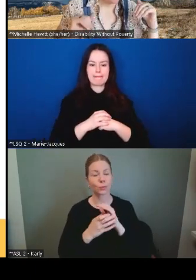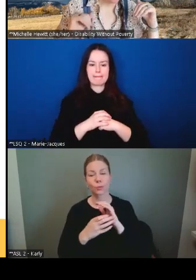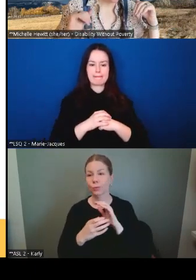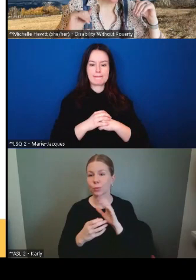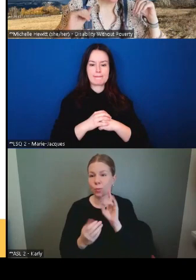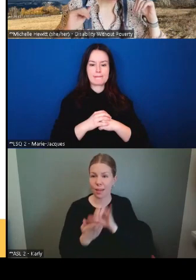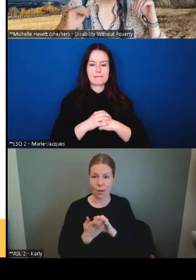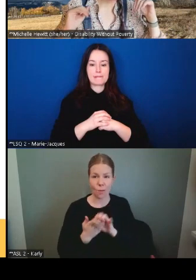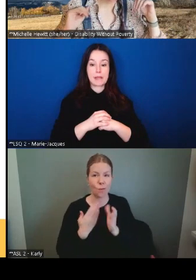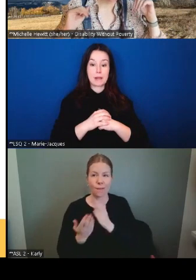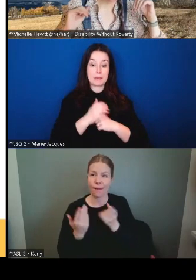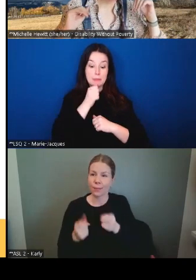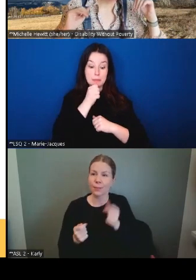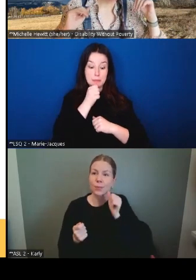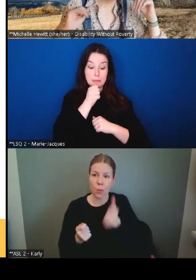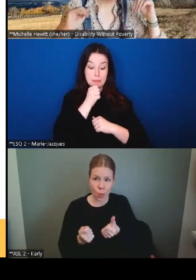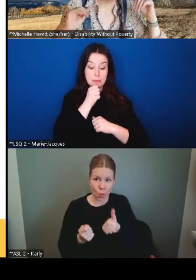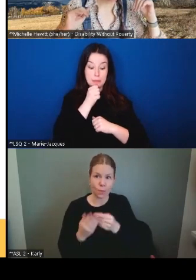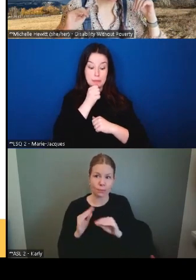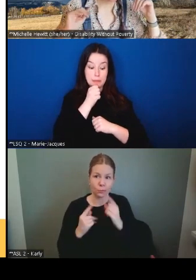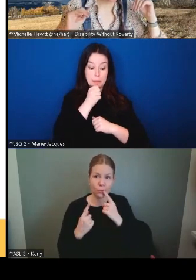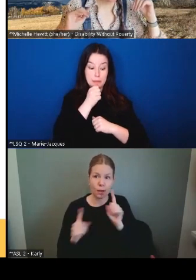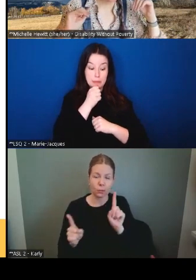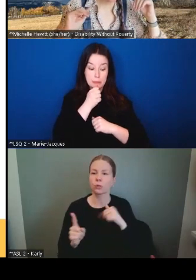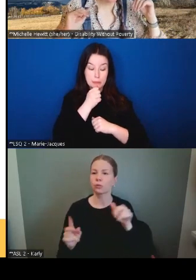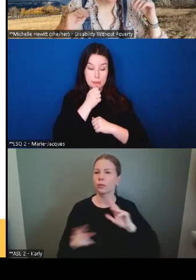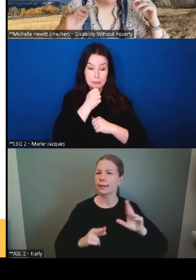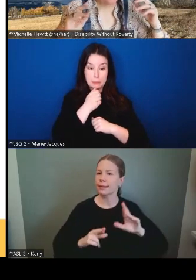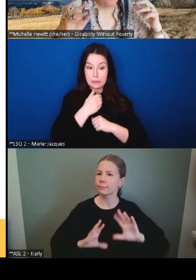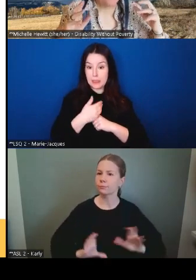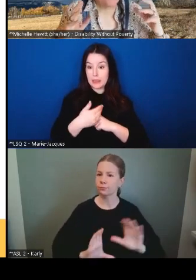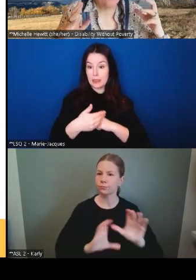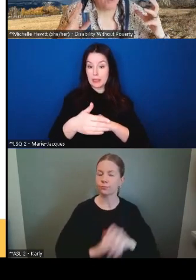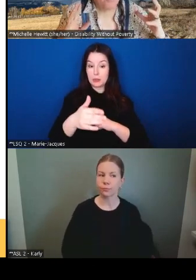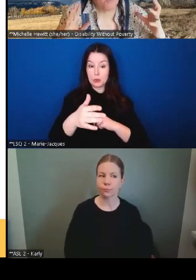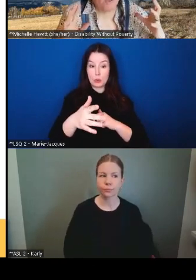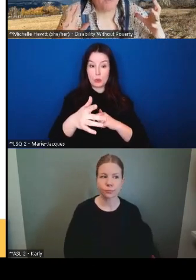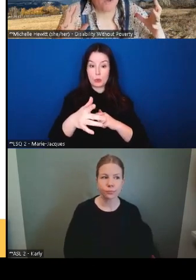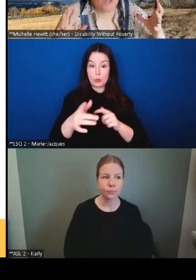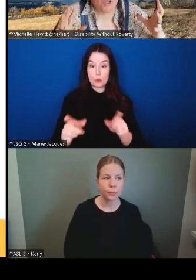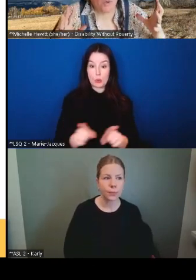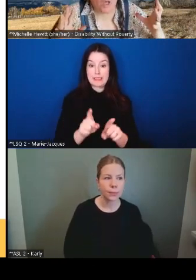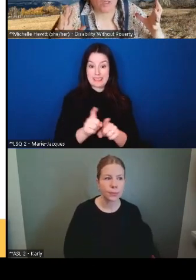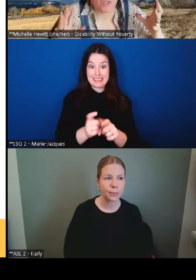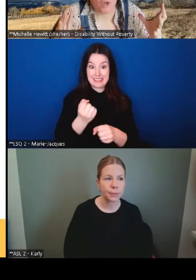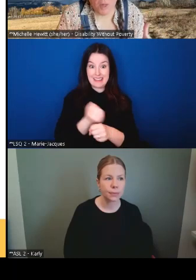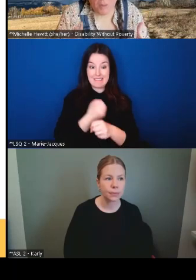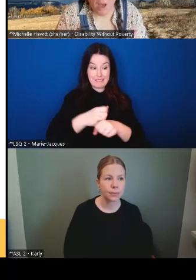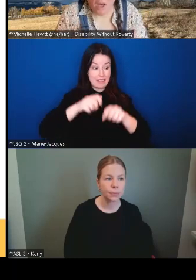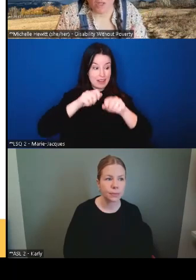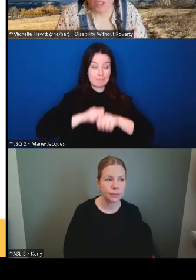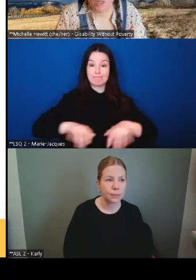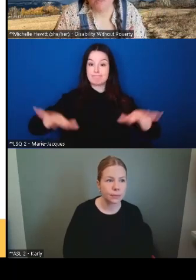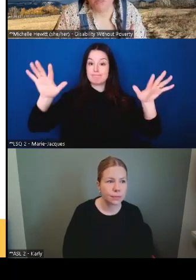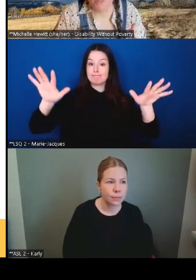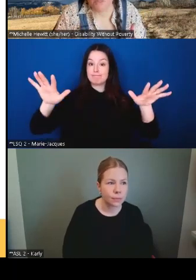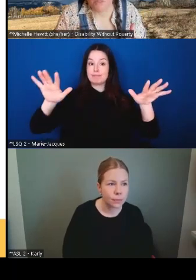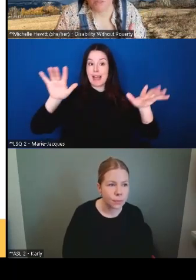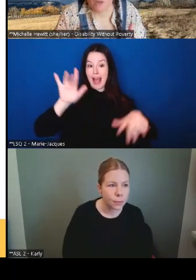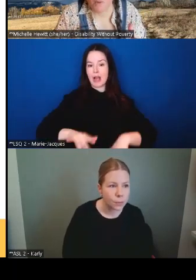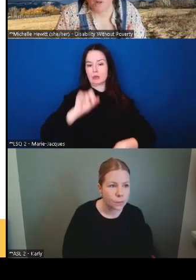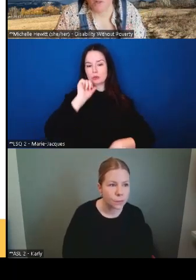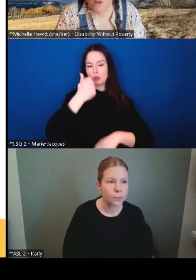nous apprêtons à mettre en ombre ou lancer à partir du budget de demain.